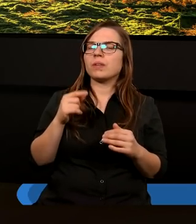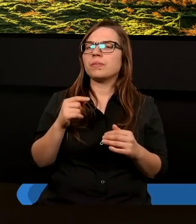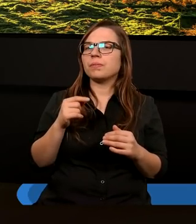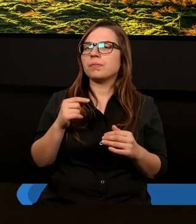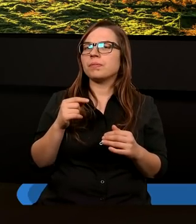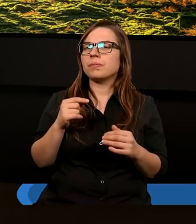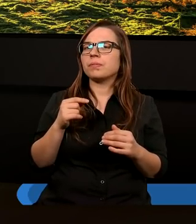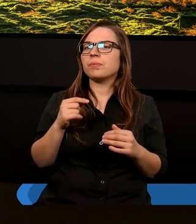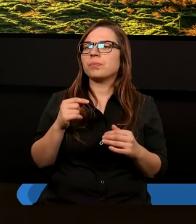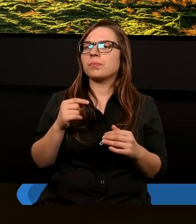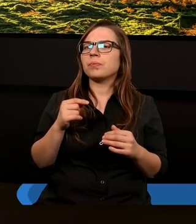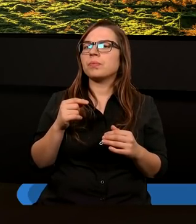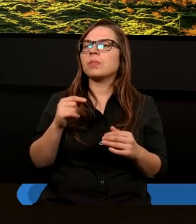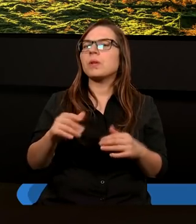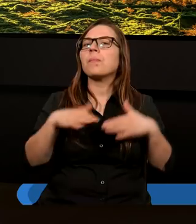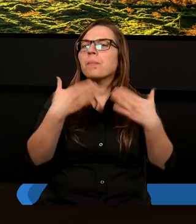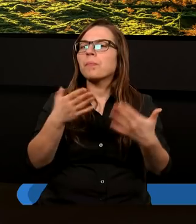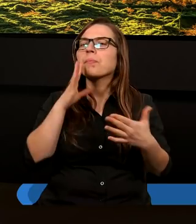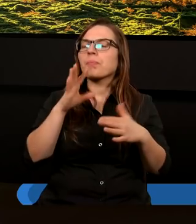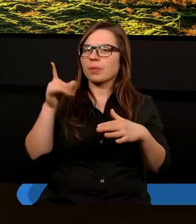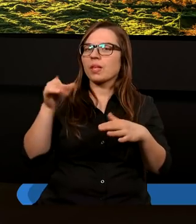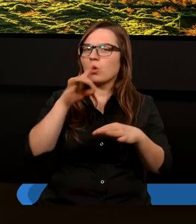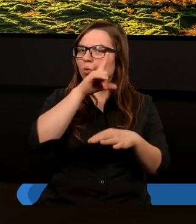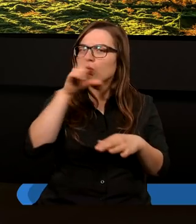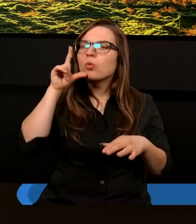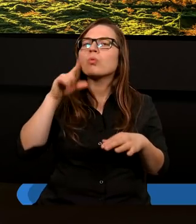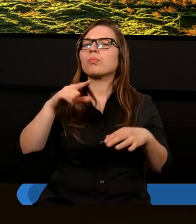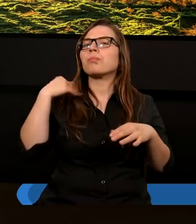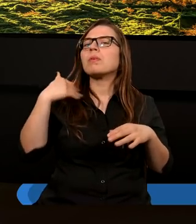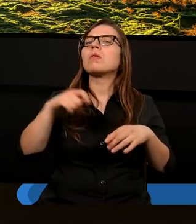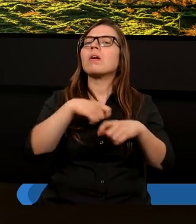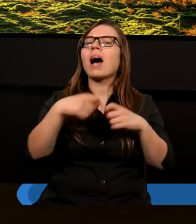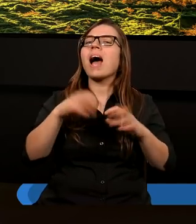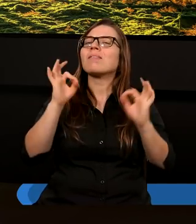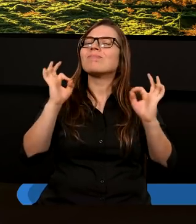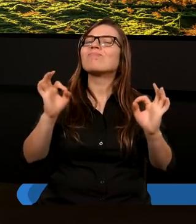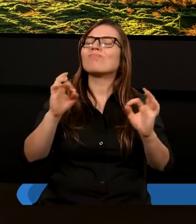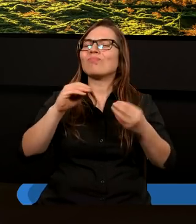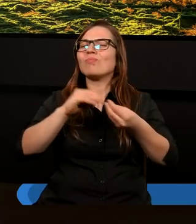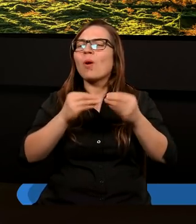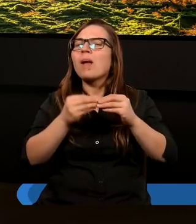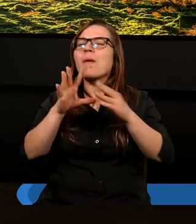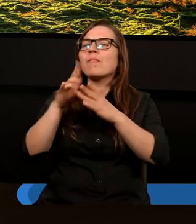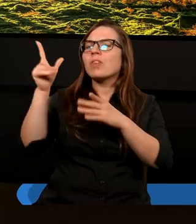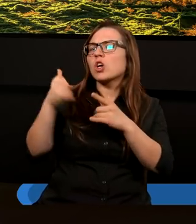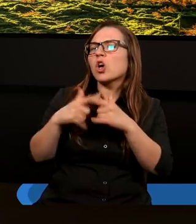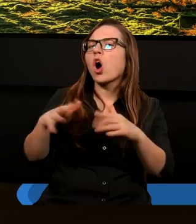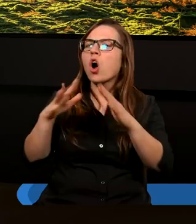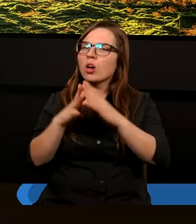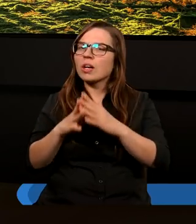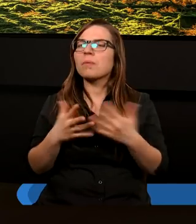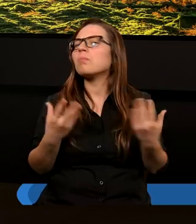zainspirowani ludzie, rozwiązywali realne problemy w Kościele po to,